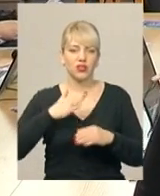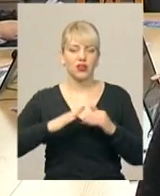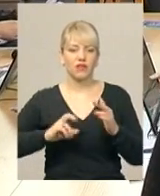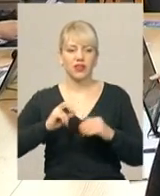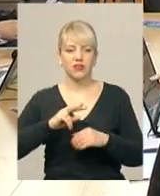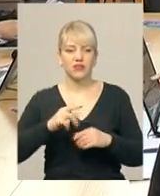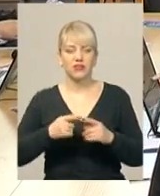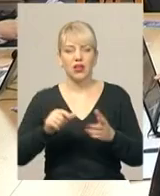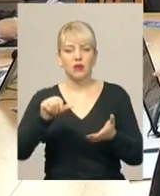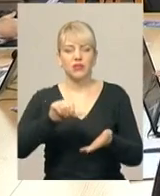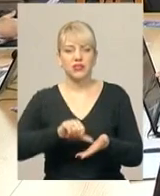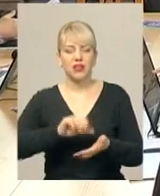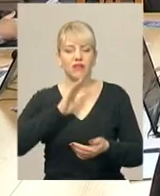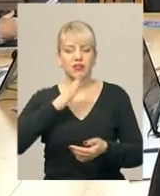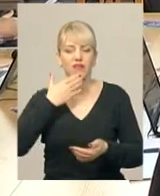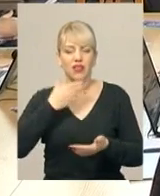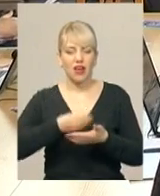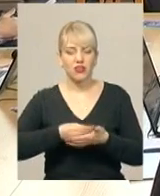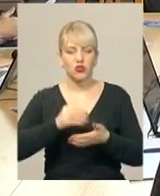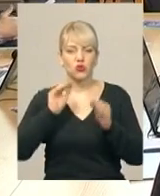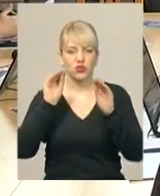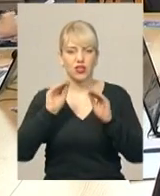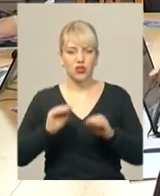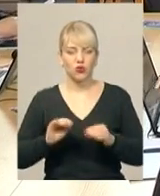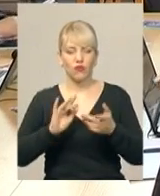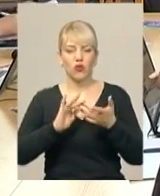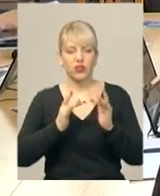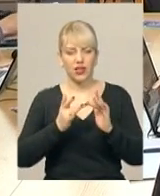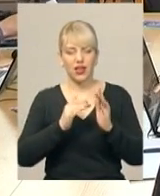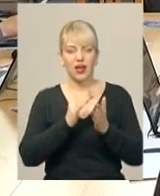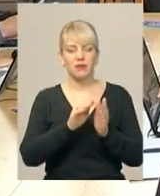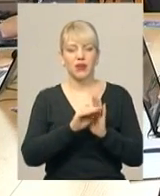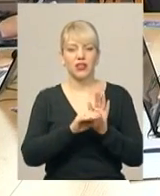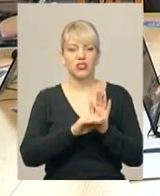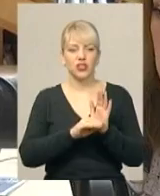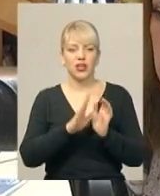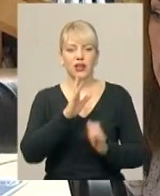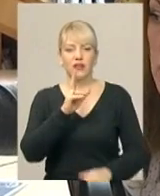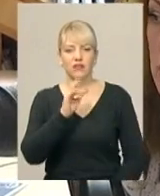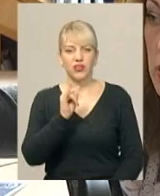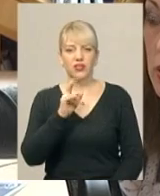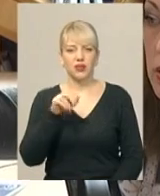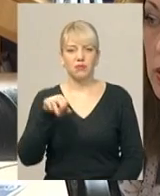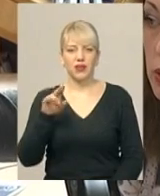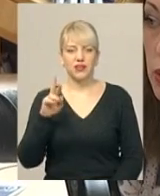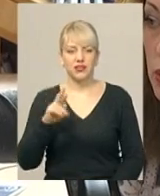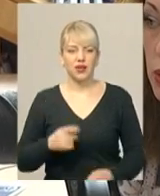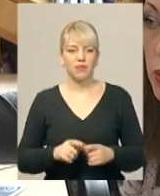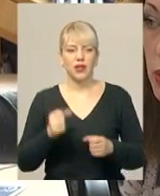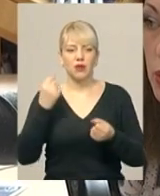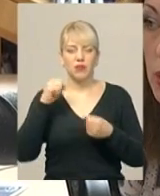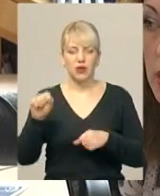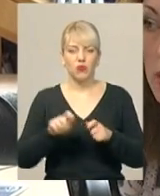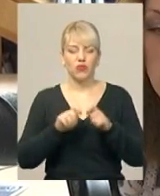представити власну статтю у онлайн-мережі онлайн-енциклопедії Вікіпедії. Переможці відкритого змагання із